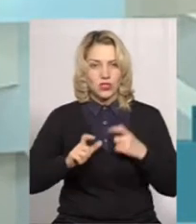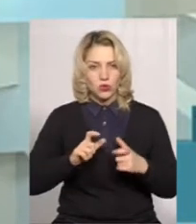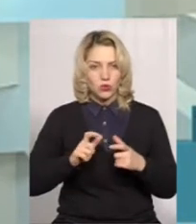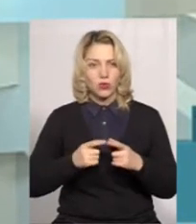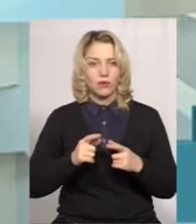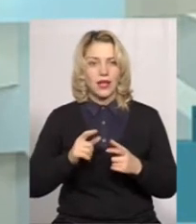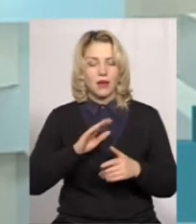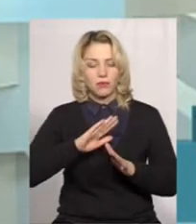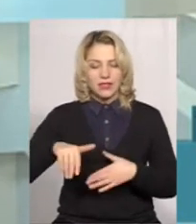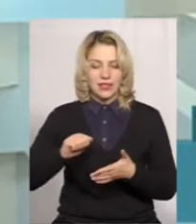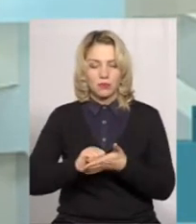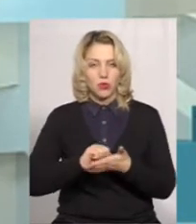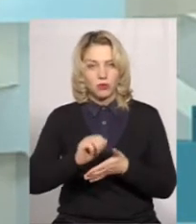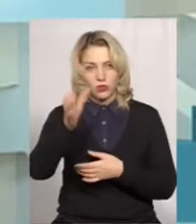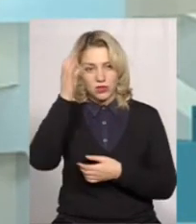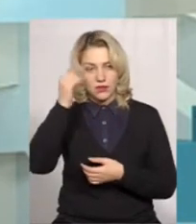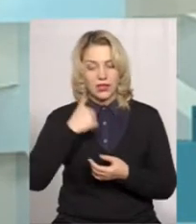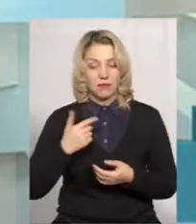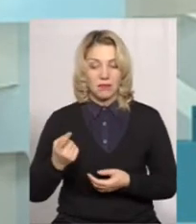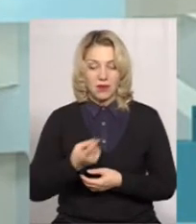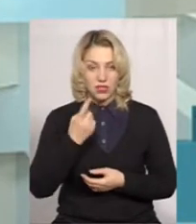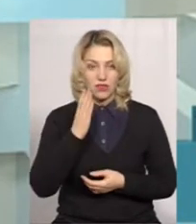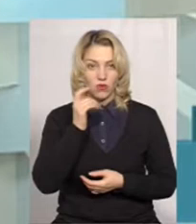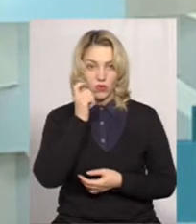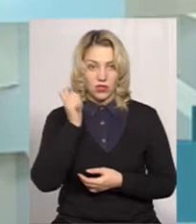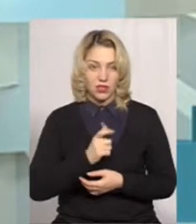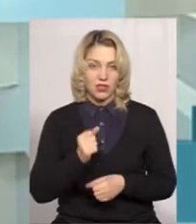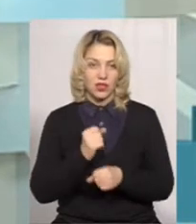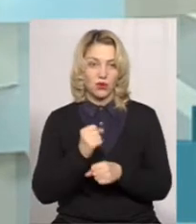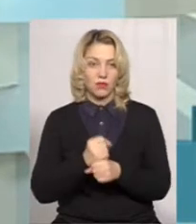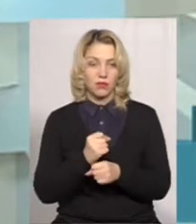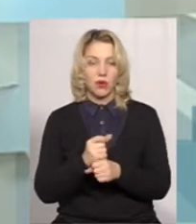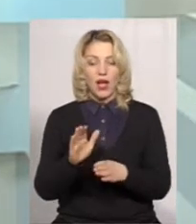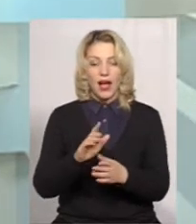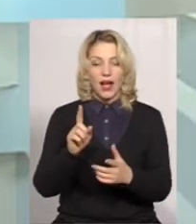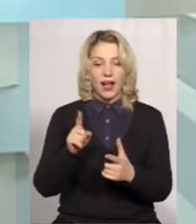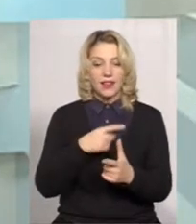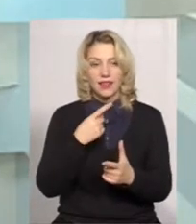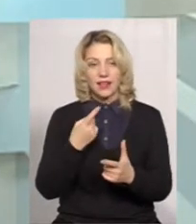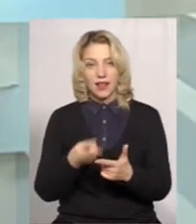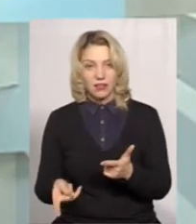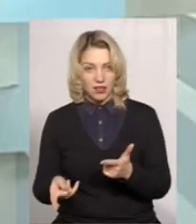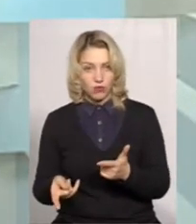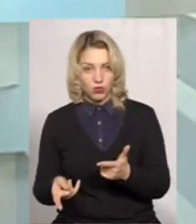рахунку ми перші в Україні робимо альтернативу